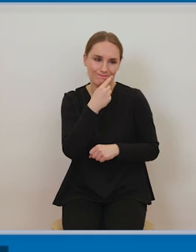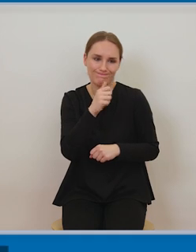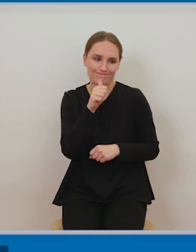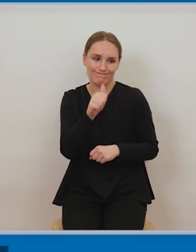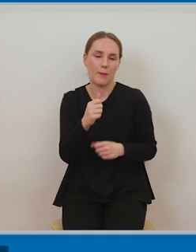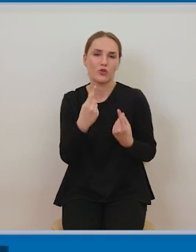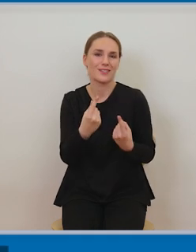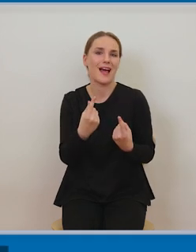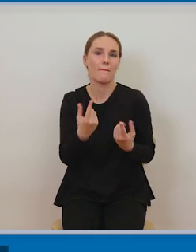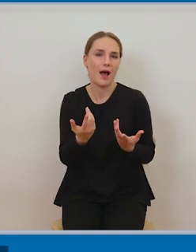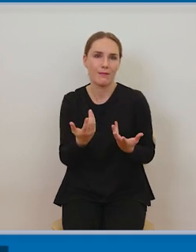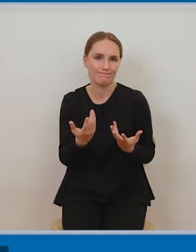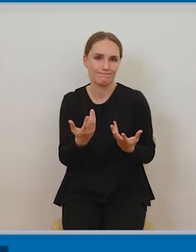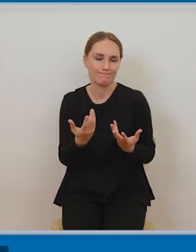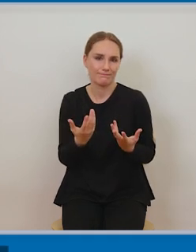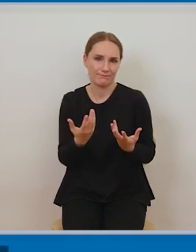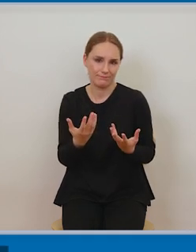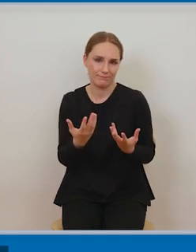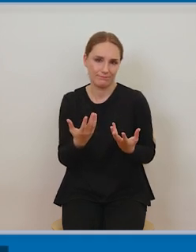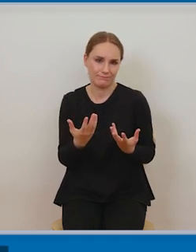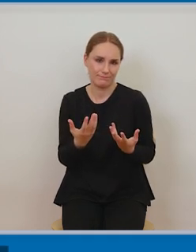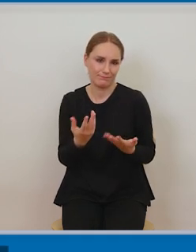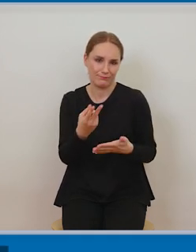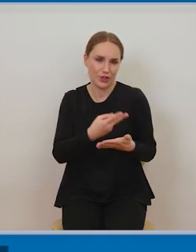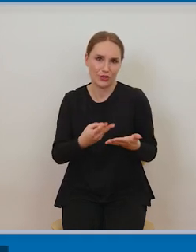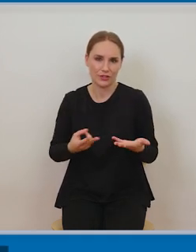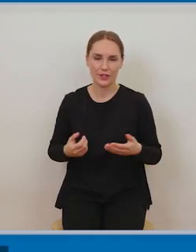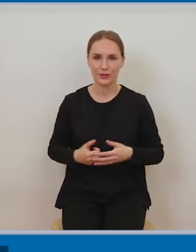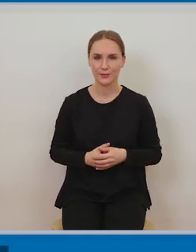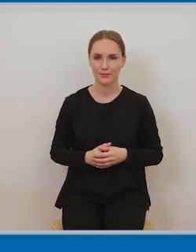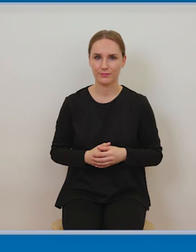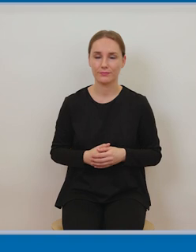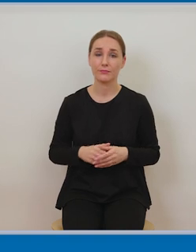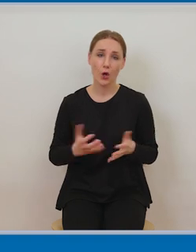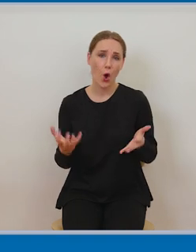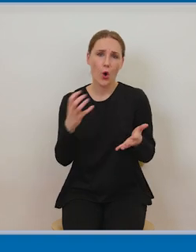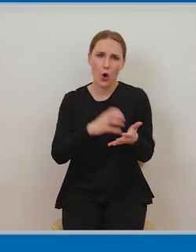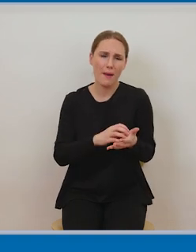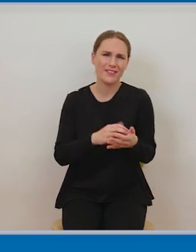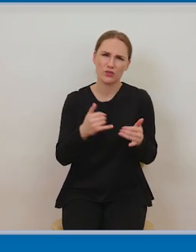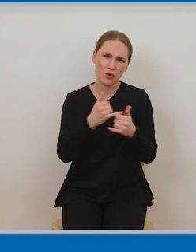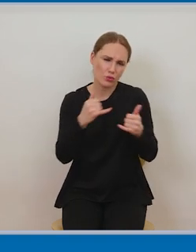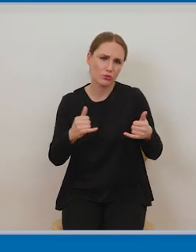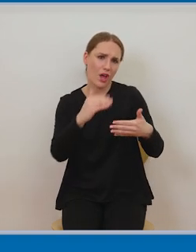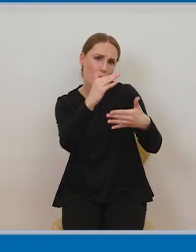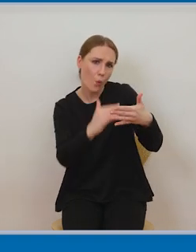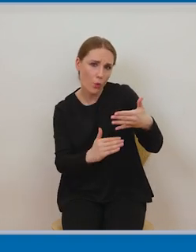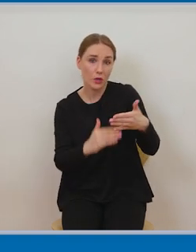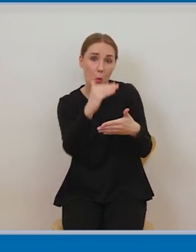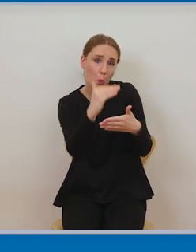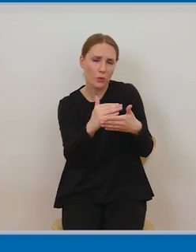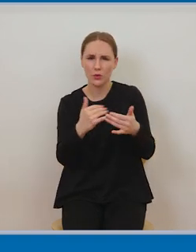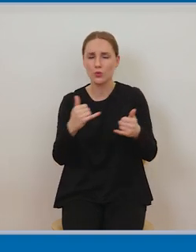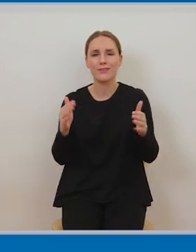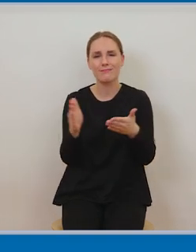osoby z niepełnosprawnością. Może być przygotowana wersja utworu wyrażonego słowem z dużym